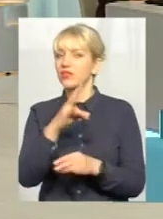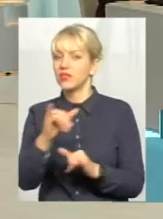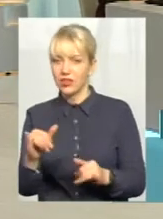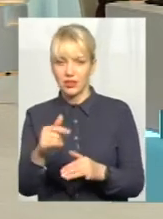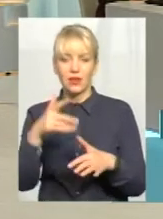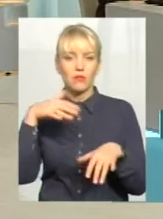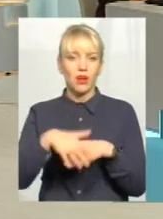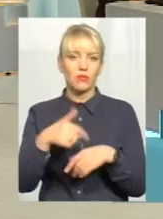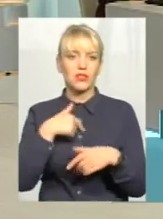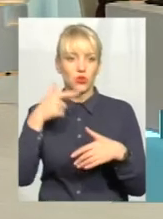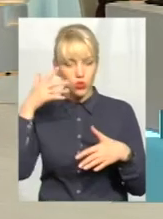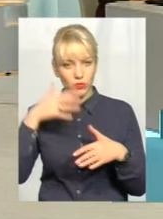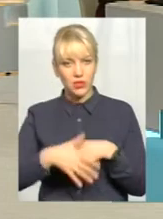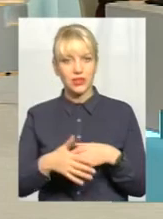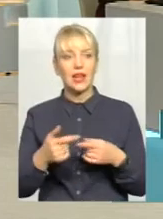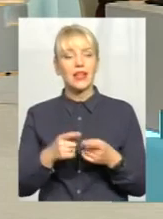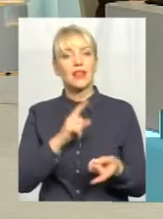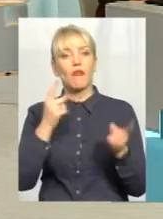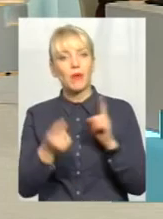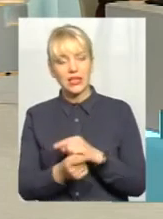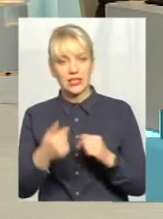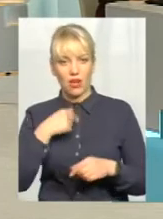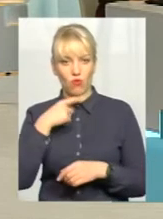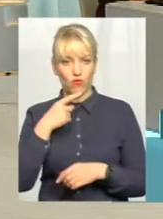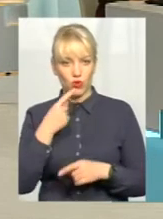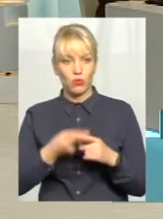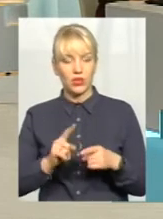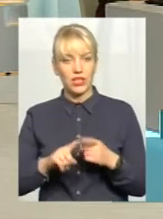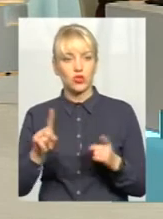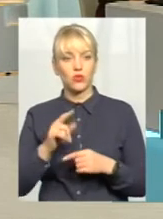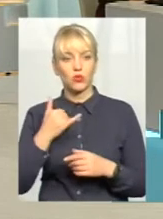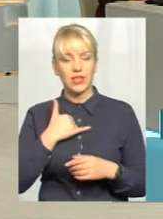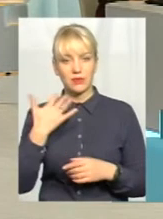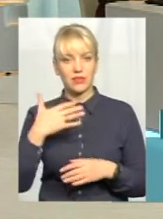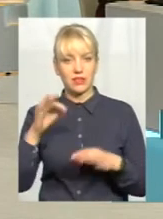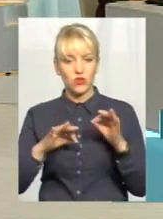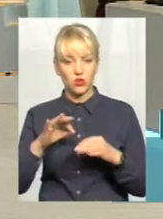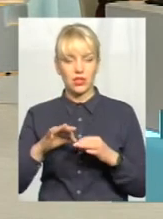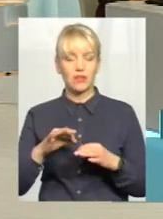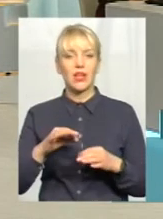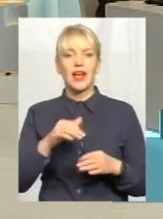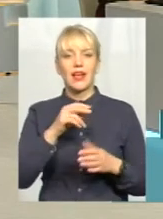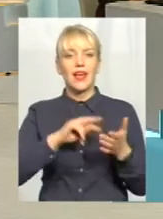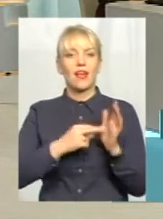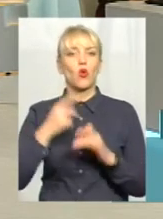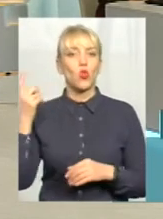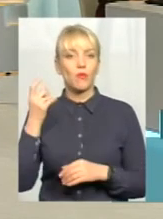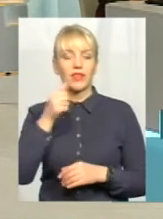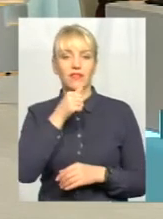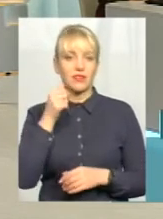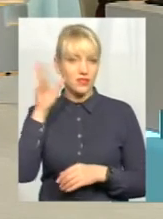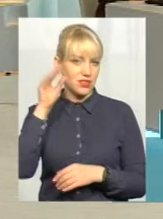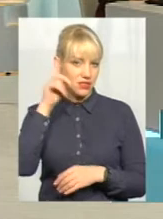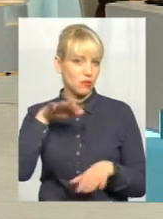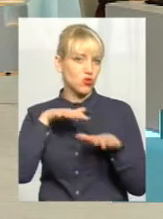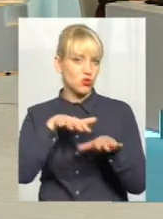мене правильно зрозуміли. Навпаки, я кажу про те, що в нас 50% економіки в тіні. Ми всі знаємо, що в в швейній